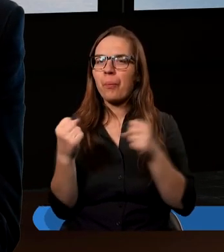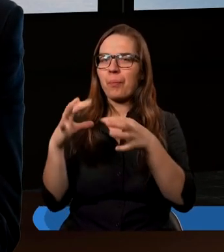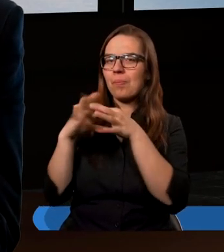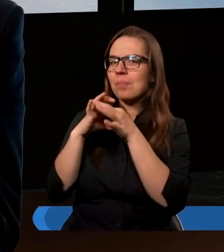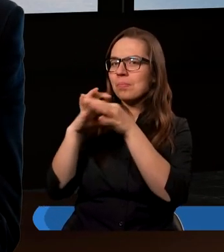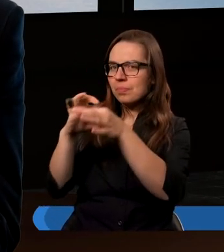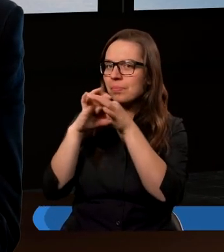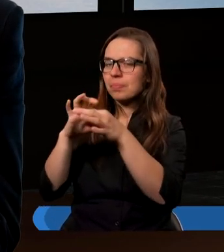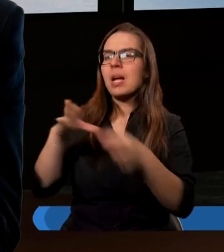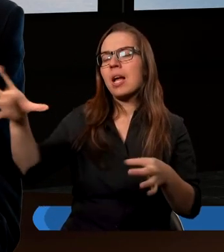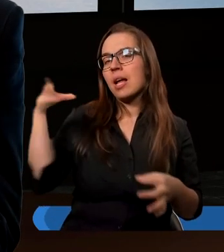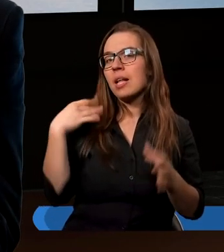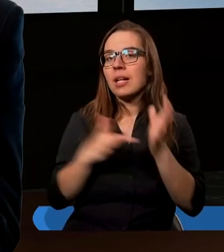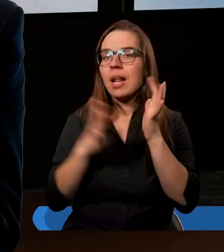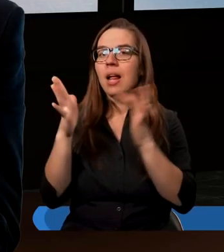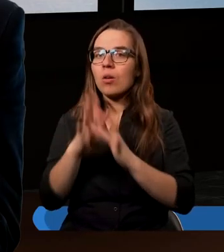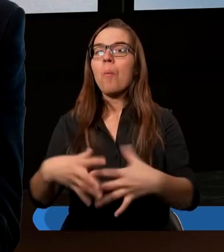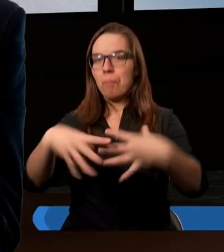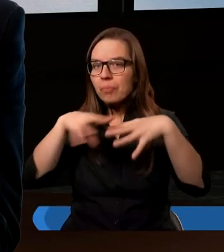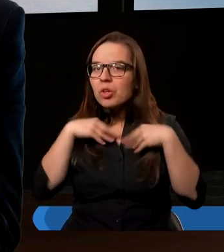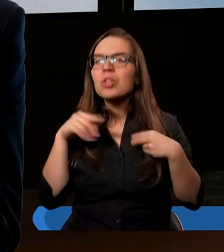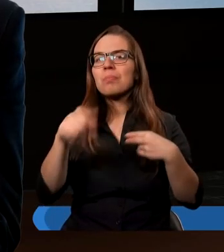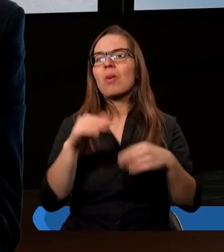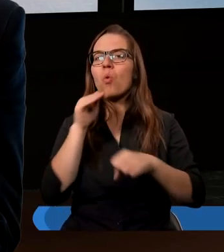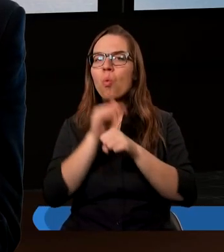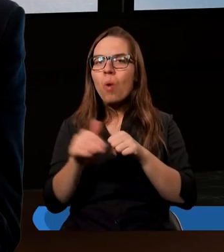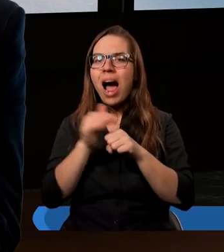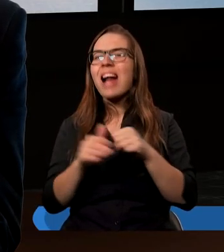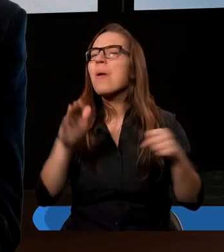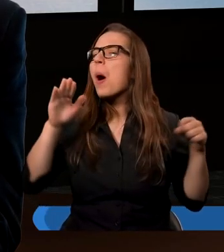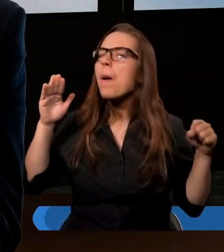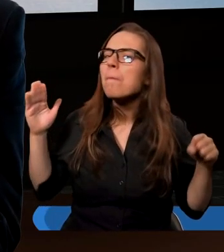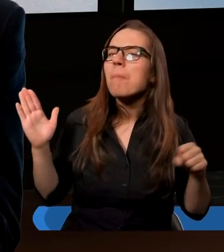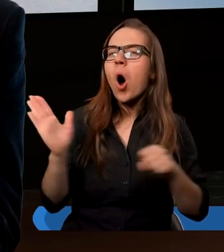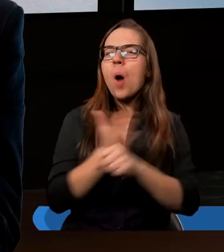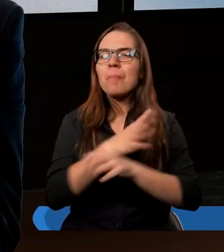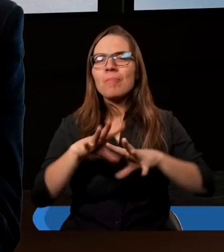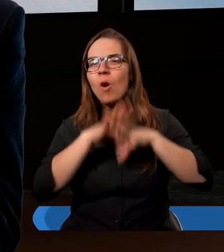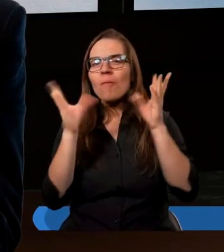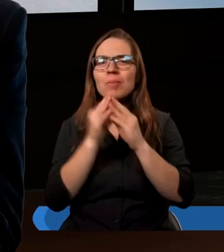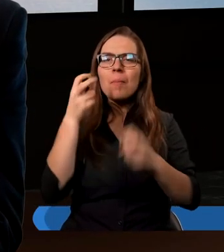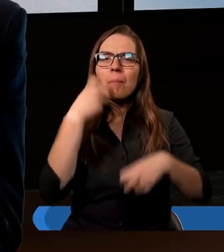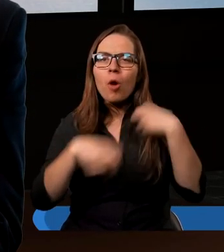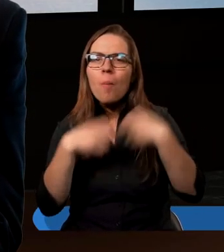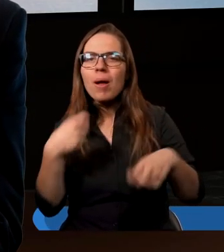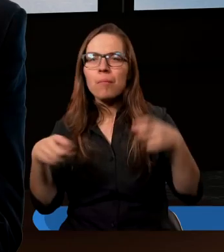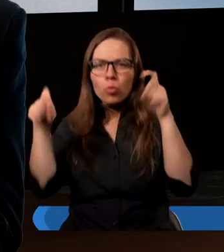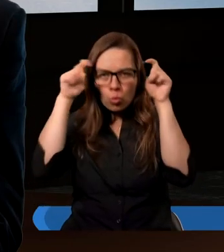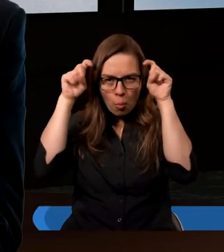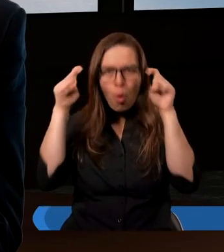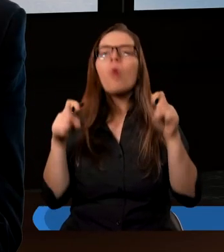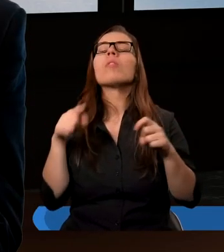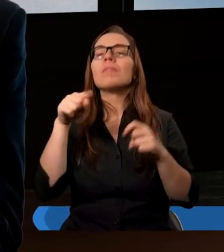zbawieni przez Pana Jezusa i przyjmujemy tą łaskę, jesteśmy wdzięczni, mimo naszych upadków i problemów, to ja